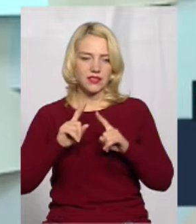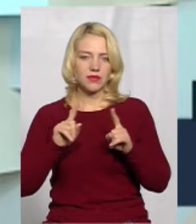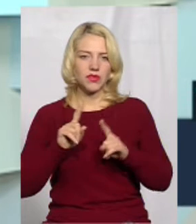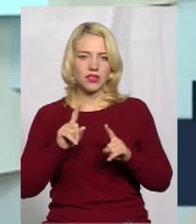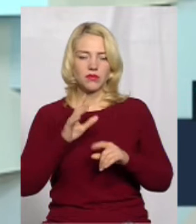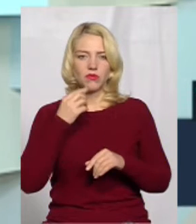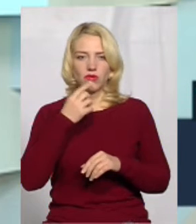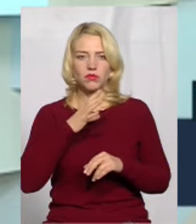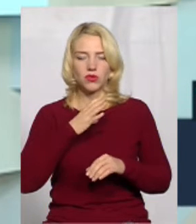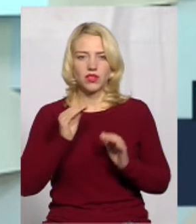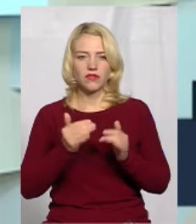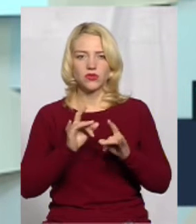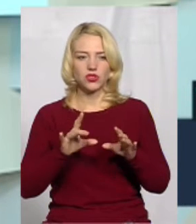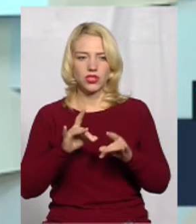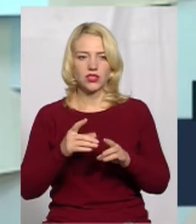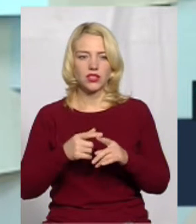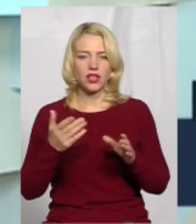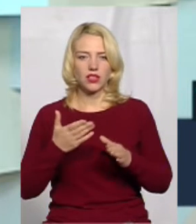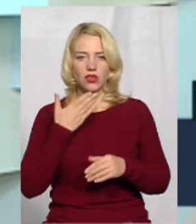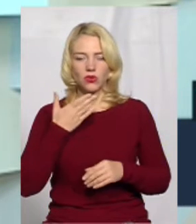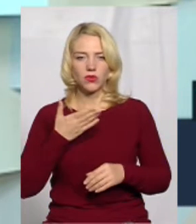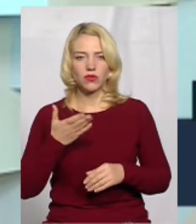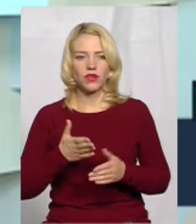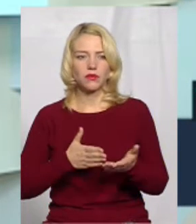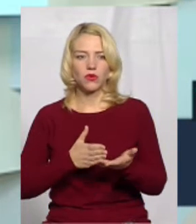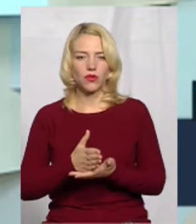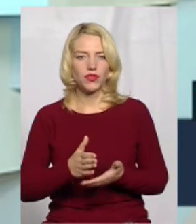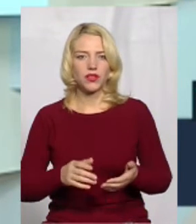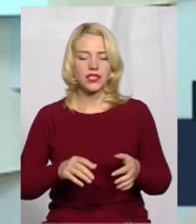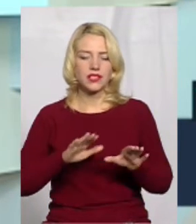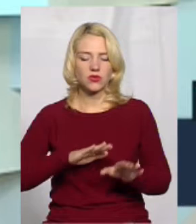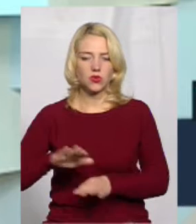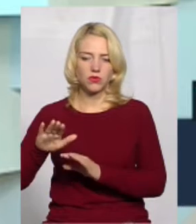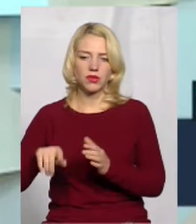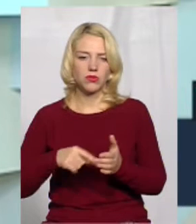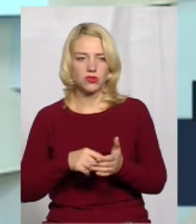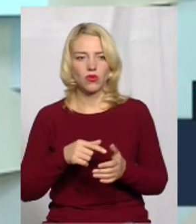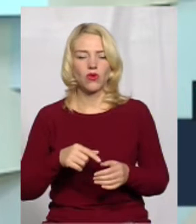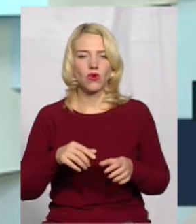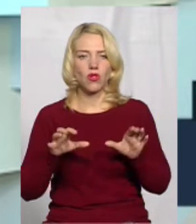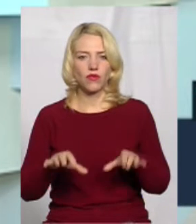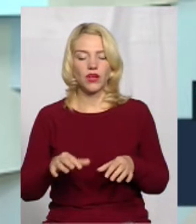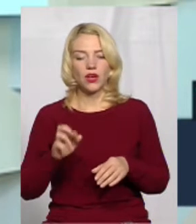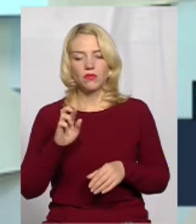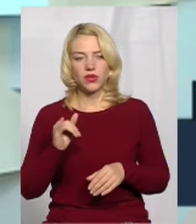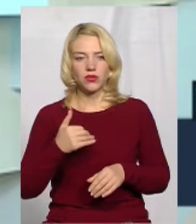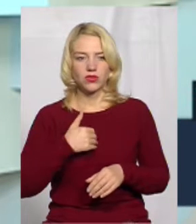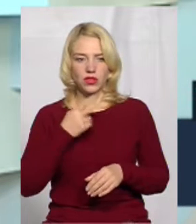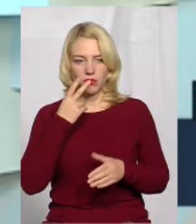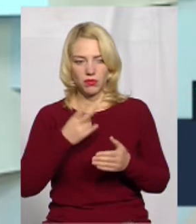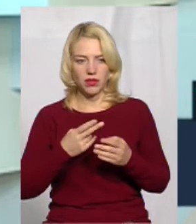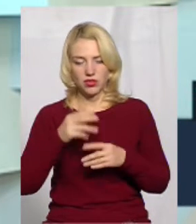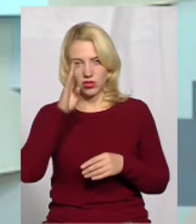сюжеті вашому, який коментував профільний заступник міського голови. Хотіла, в принципі, його побачити сьогодні